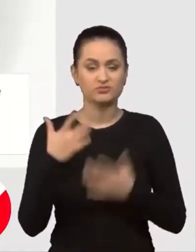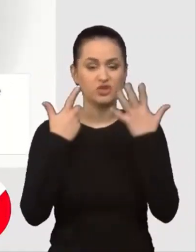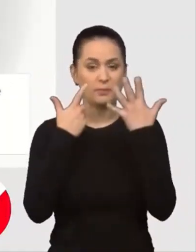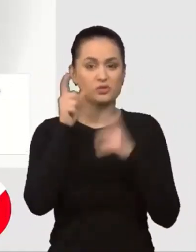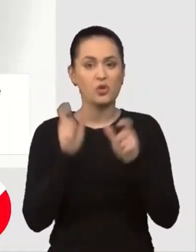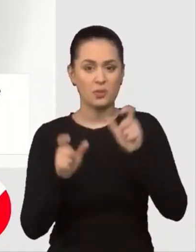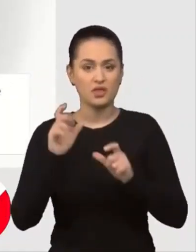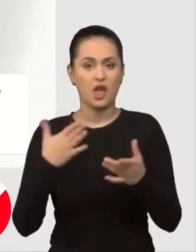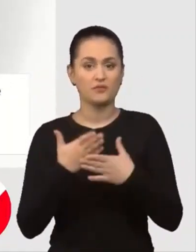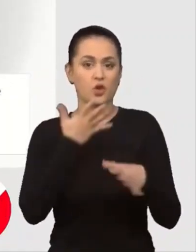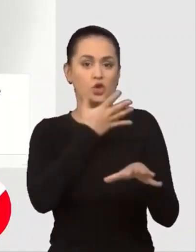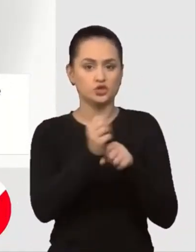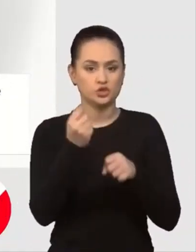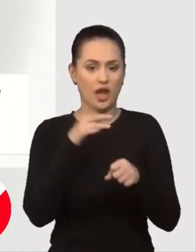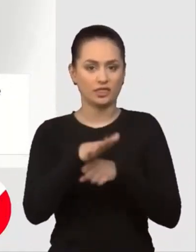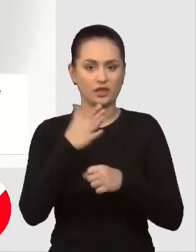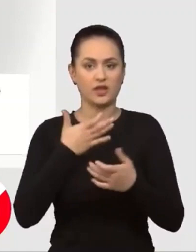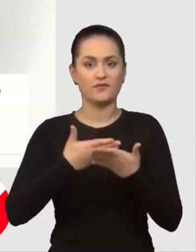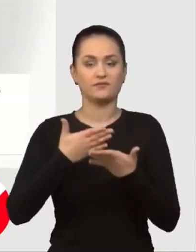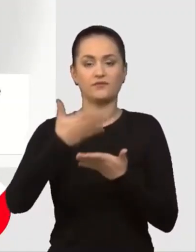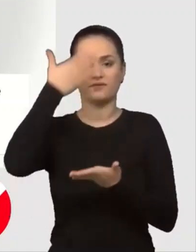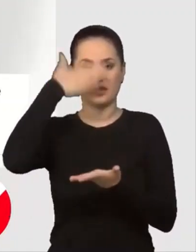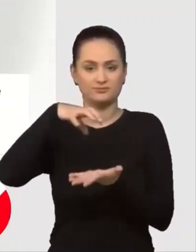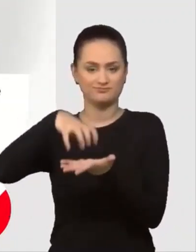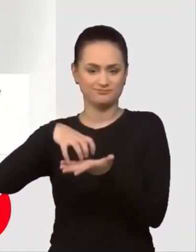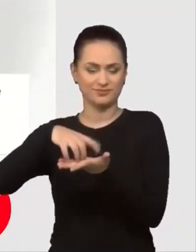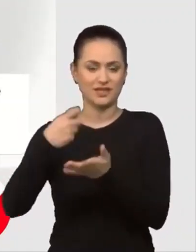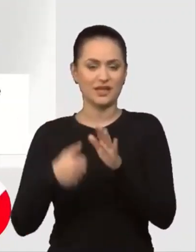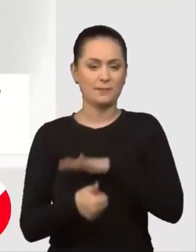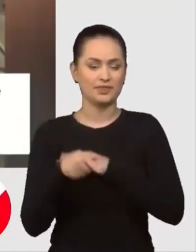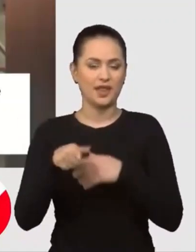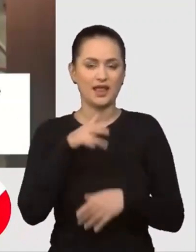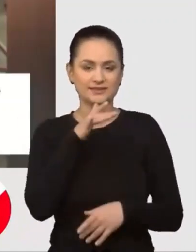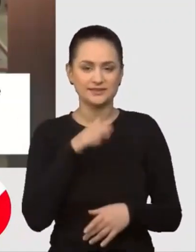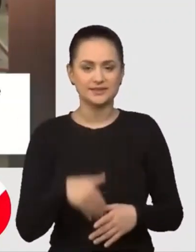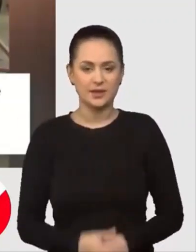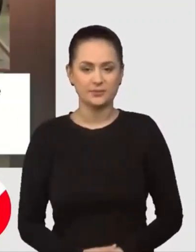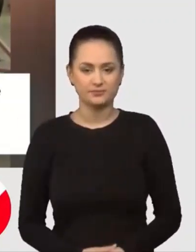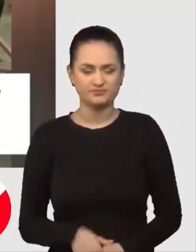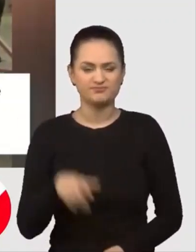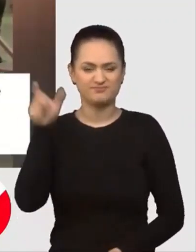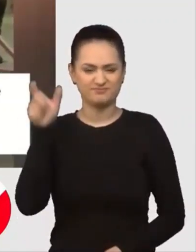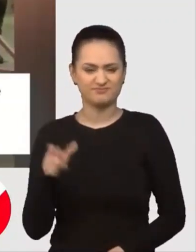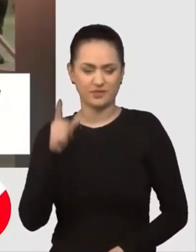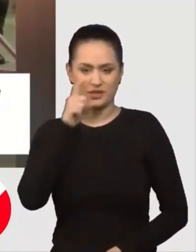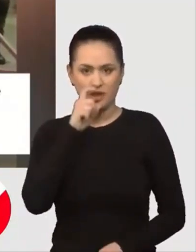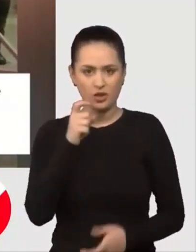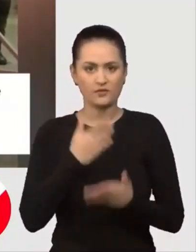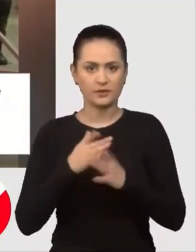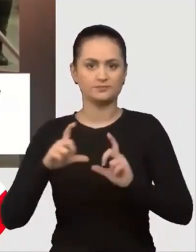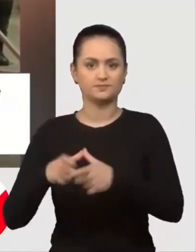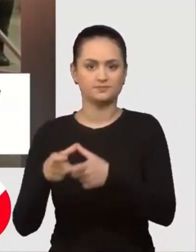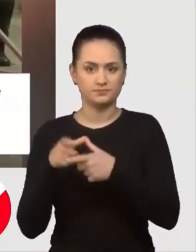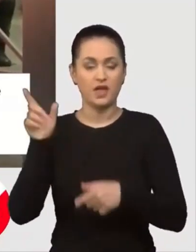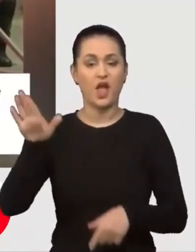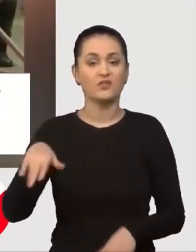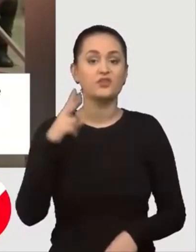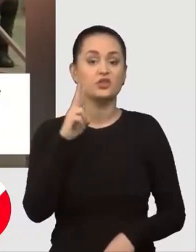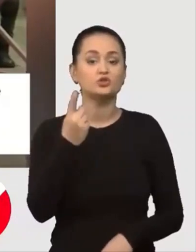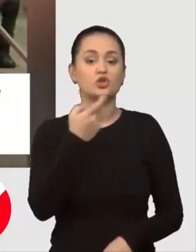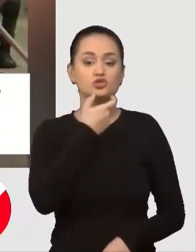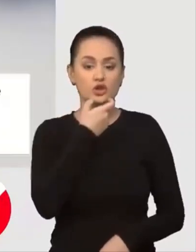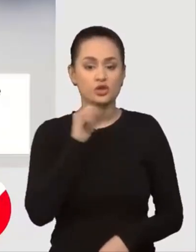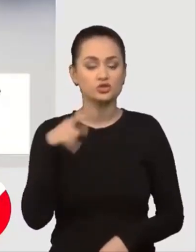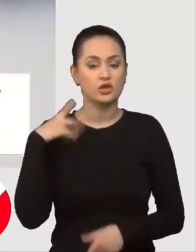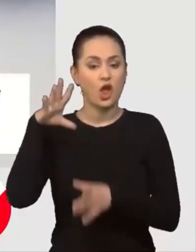oameni au fost uciși într-un atac ce a avut loc în fața unei sinagoji din capitala Izraelului. Teroristul a fost neutralizat. Al-Kam Kairi avea 21